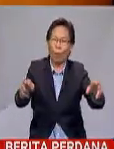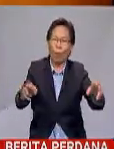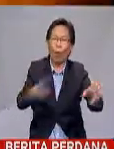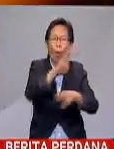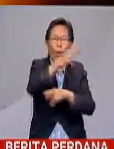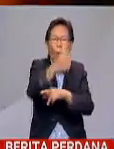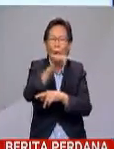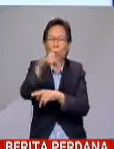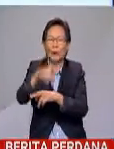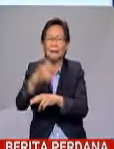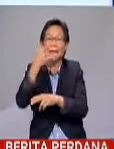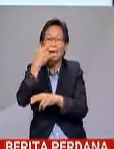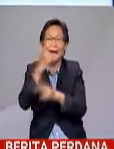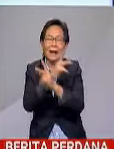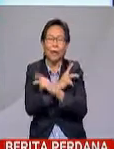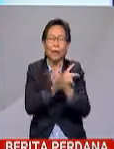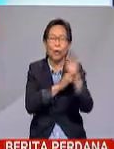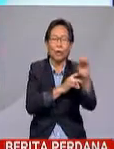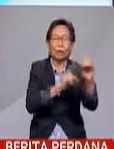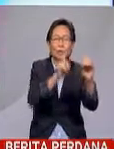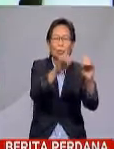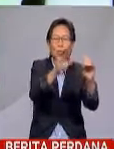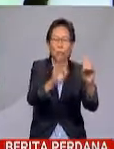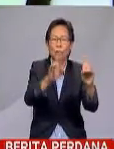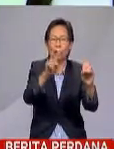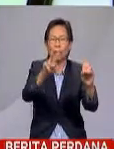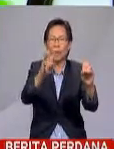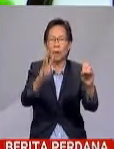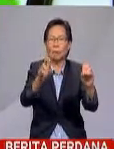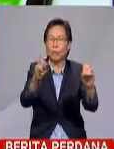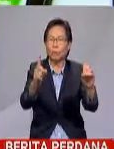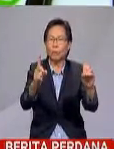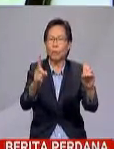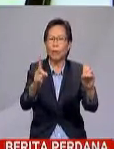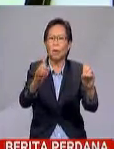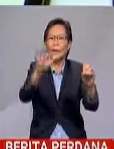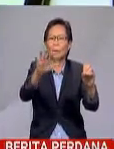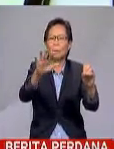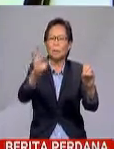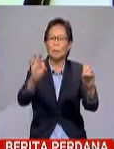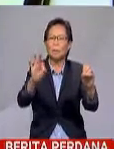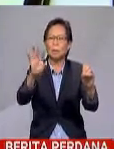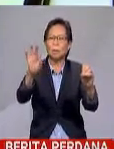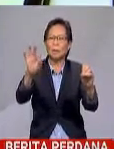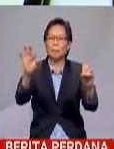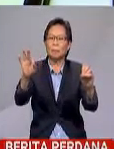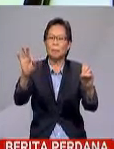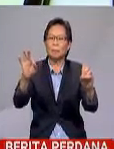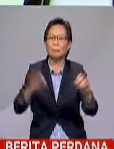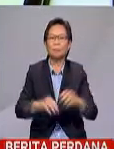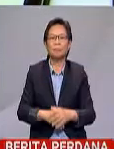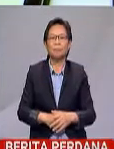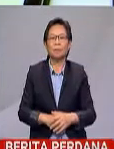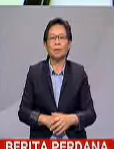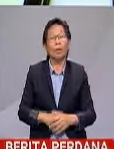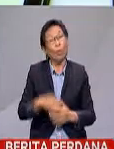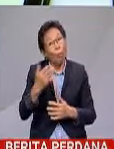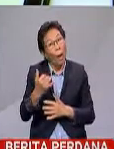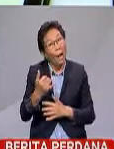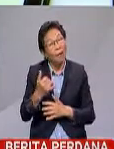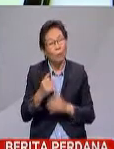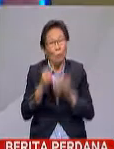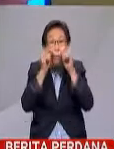WhatsApp talian kasih 019-261-5999. Ia bagi